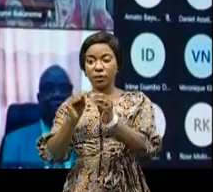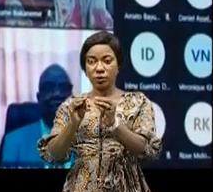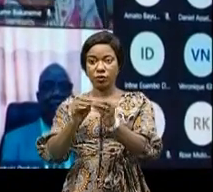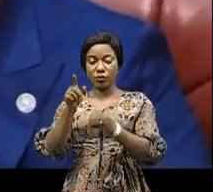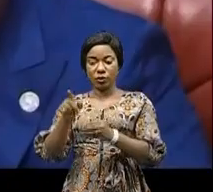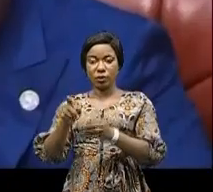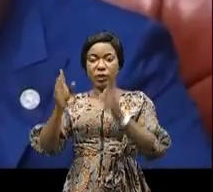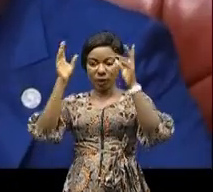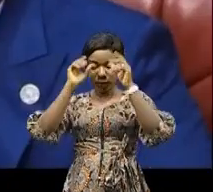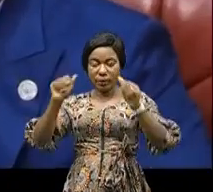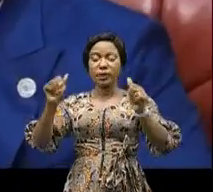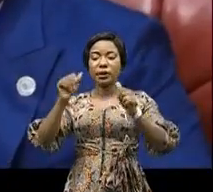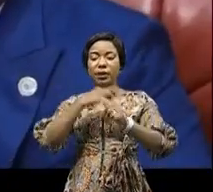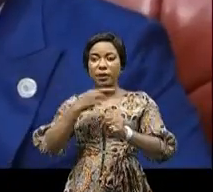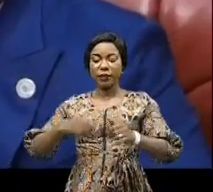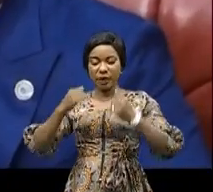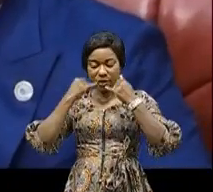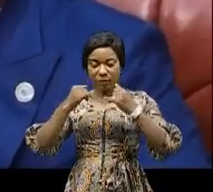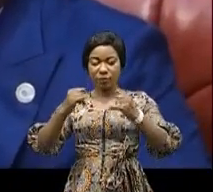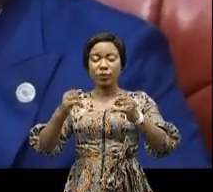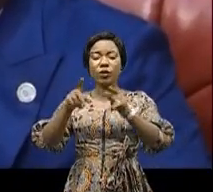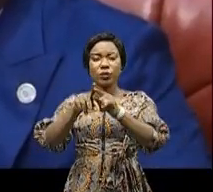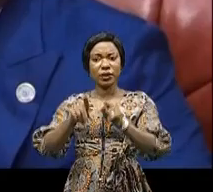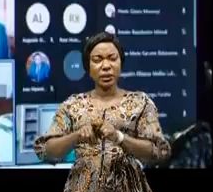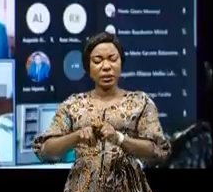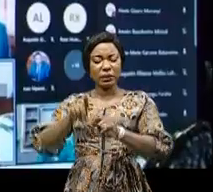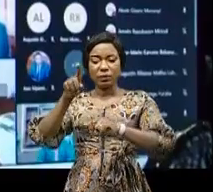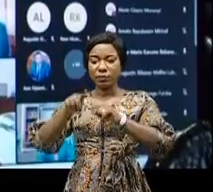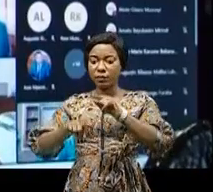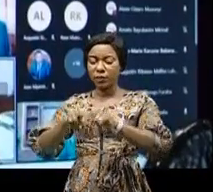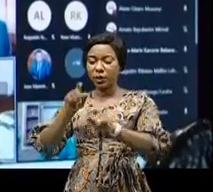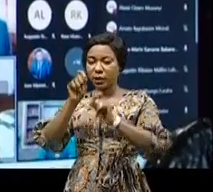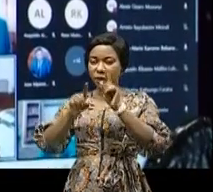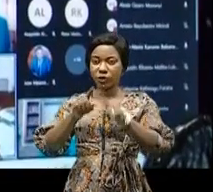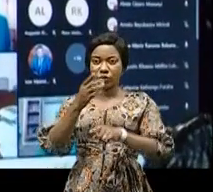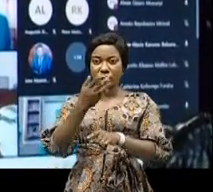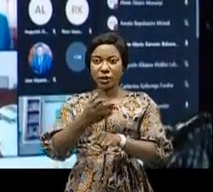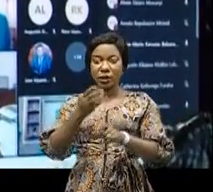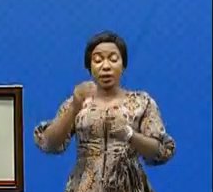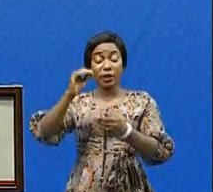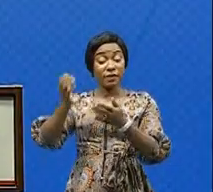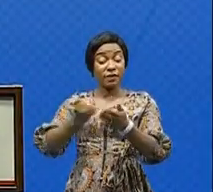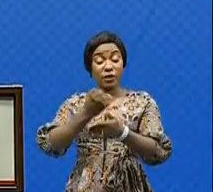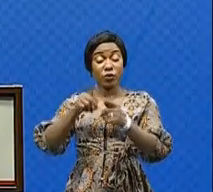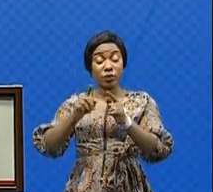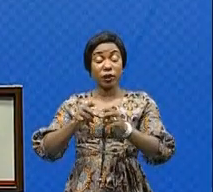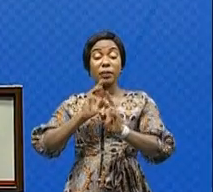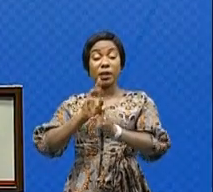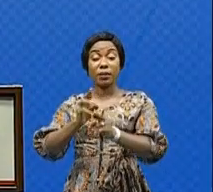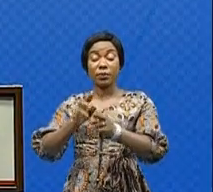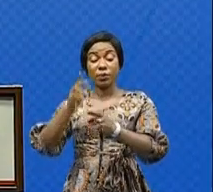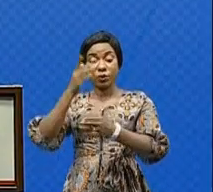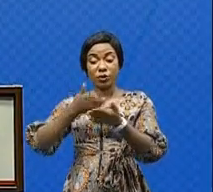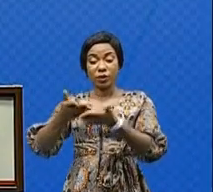a précisé le président de la République, il demeure impératif que ces questions puissent être vidées de leur substance sous la